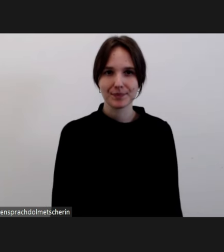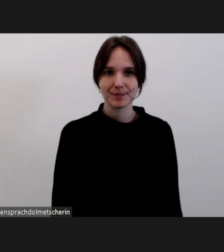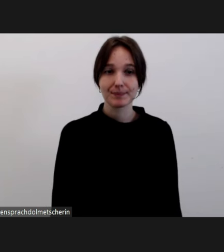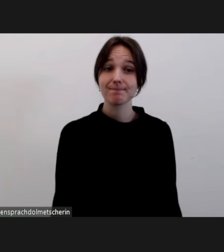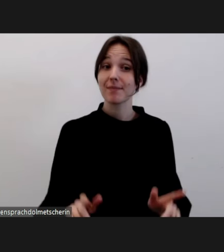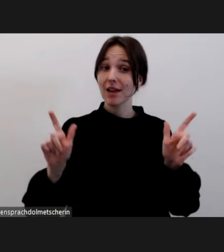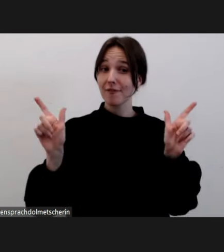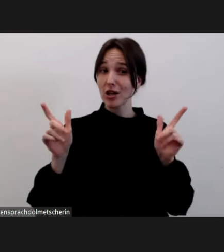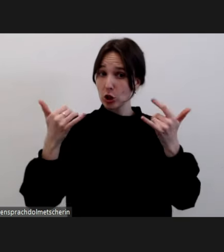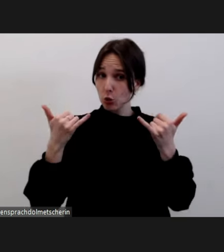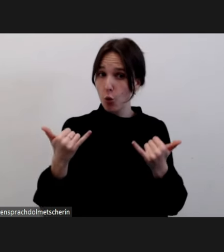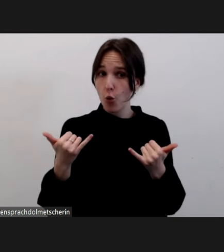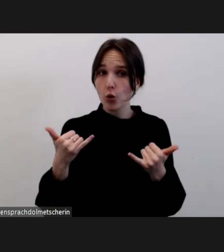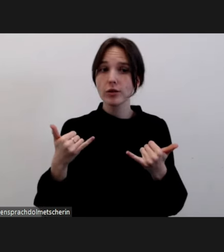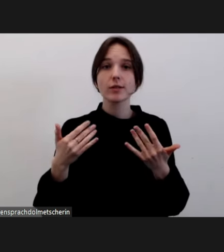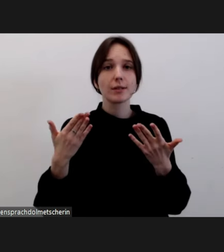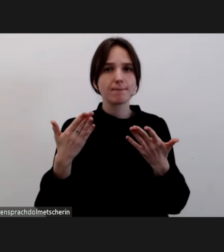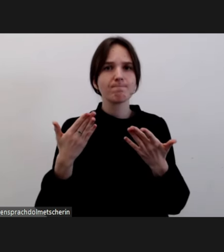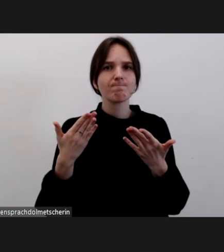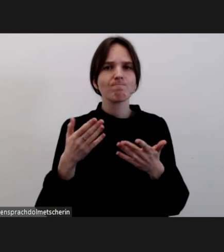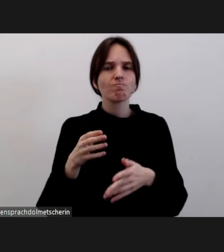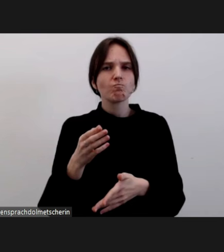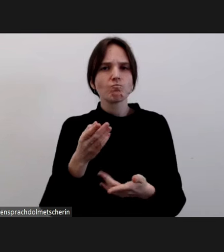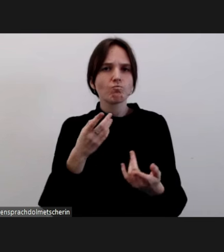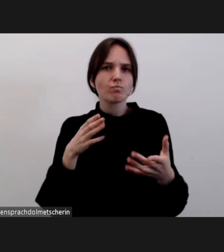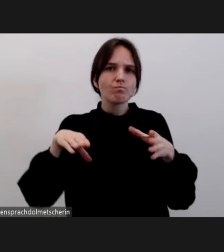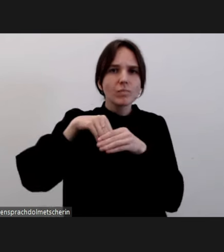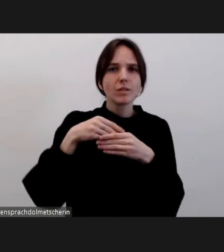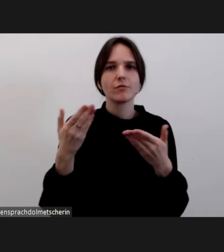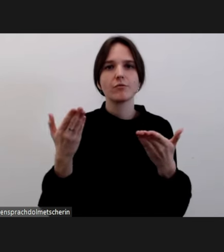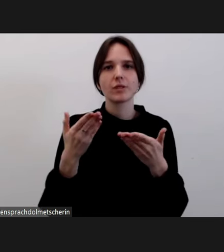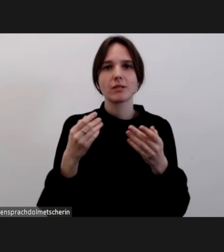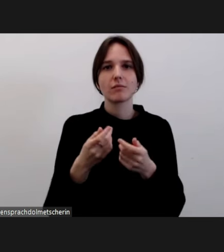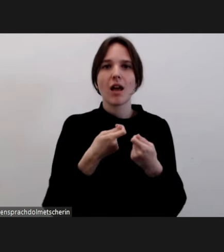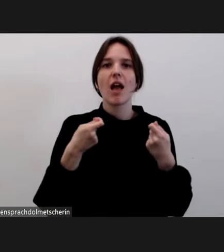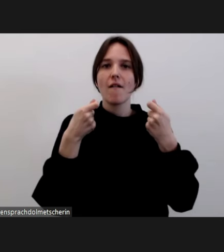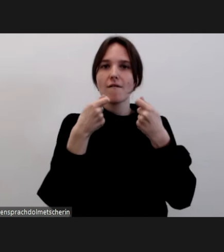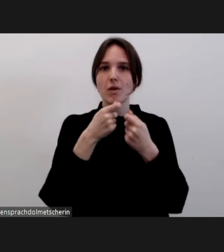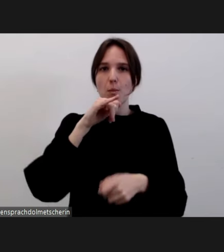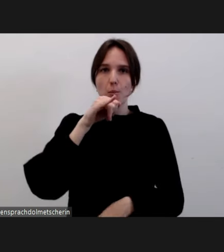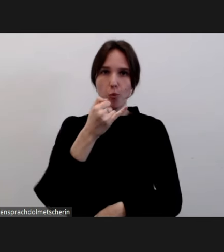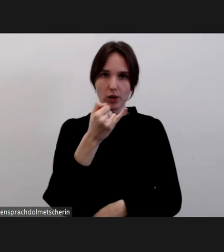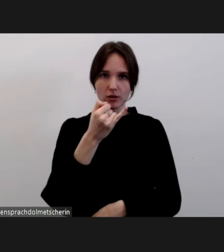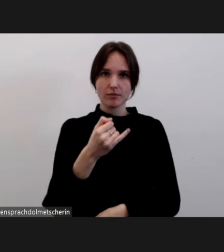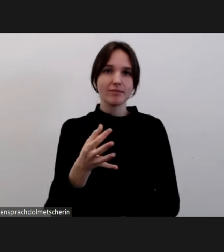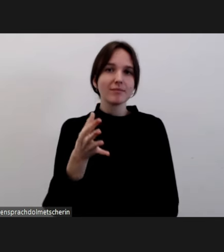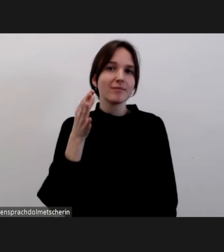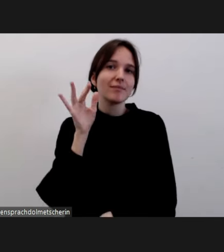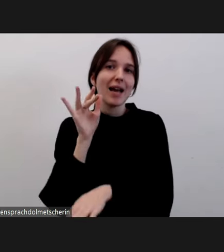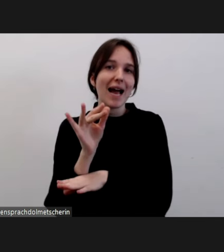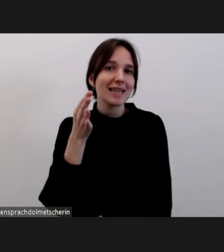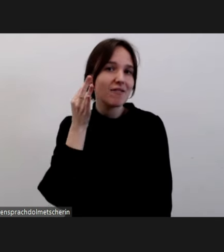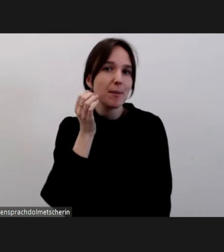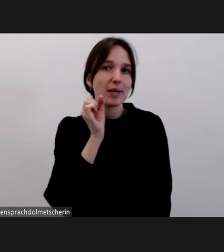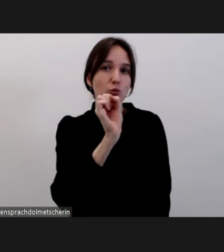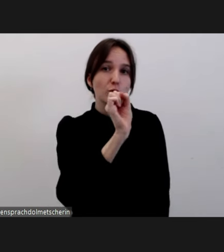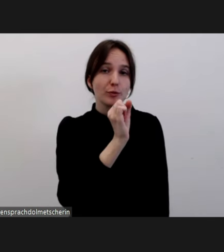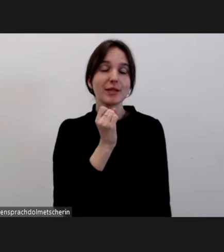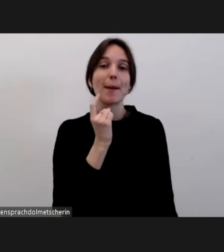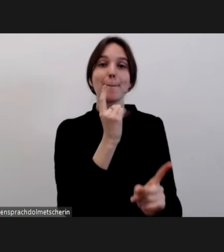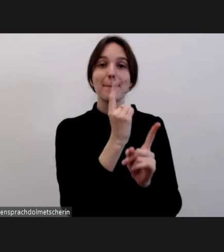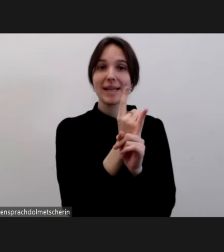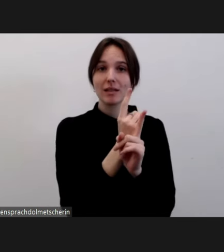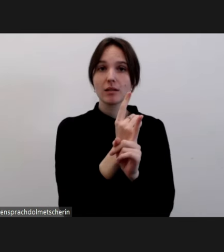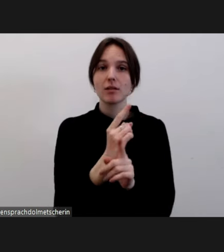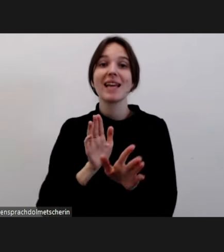Veranstaltung heute ist Teil des Verbundprojekts Antifeminismus begegnen, Demokratie stärken, welches vom Bundesministerium für